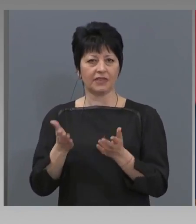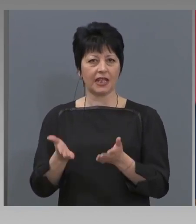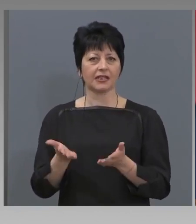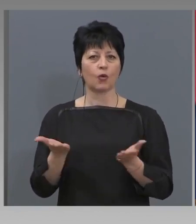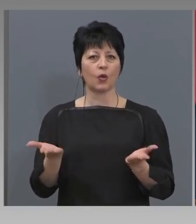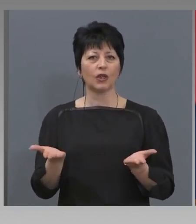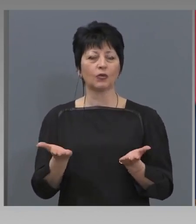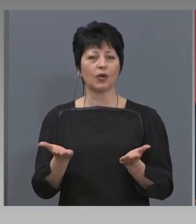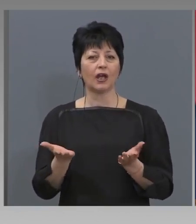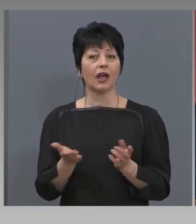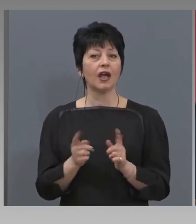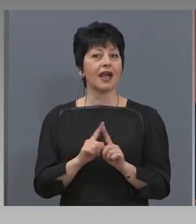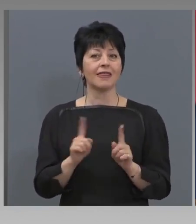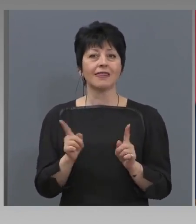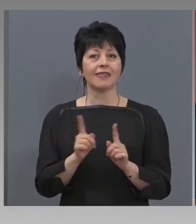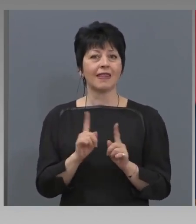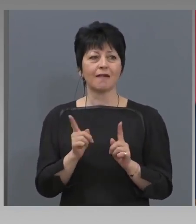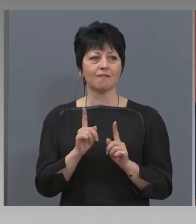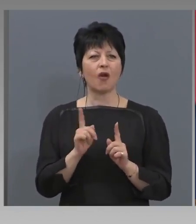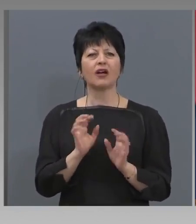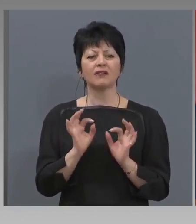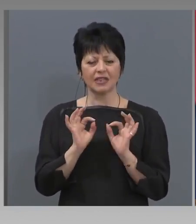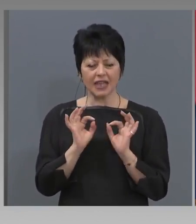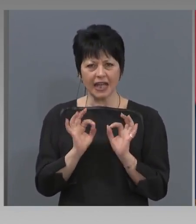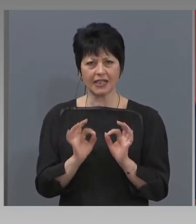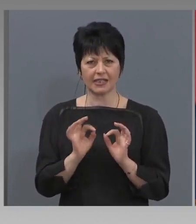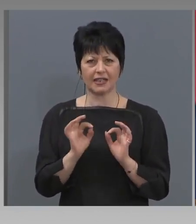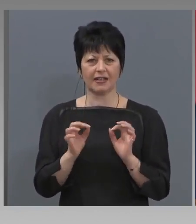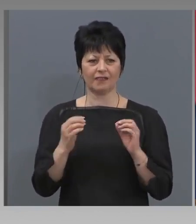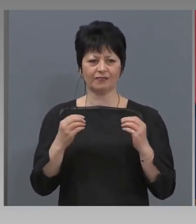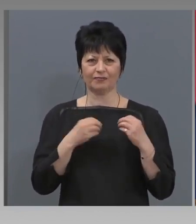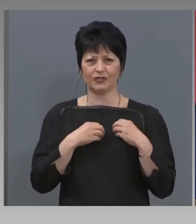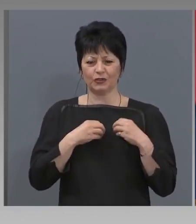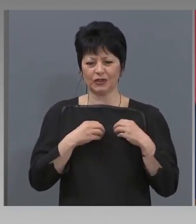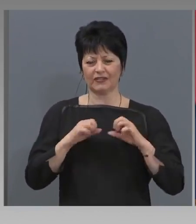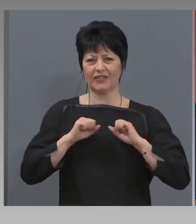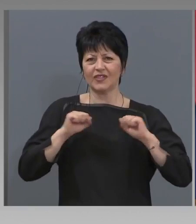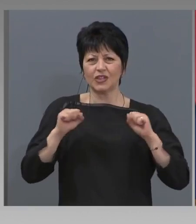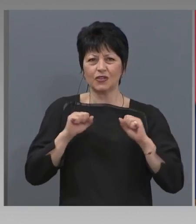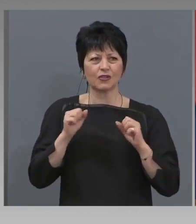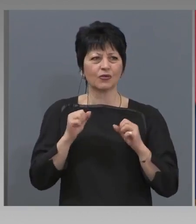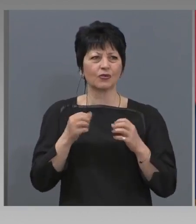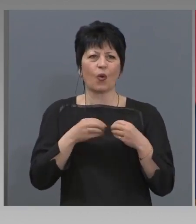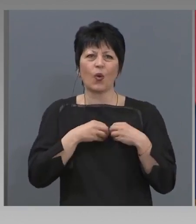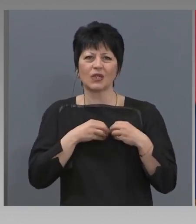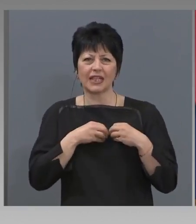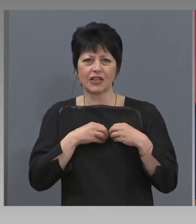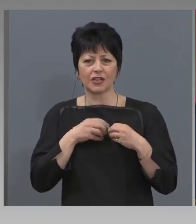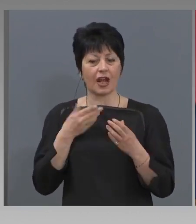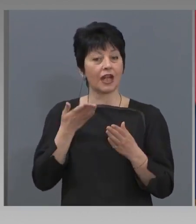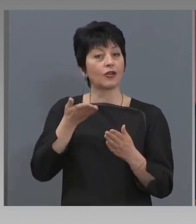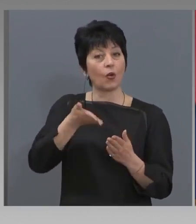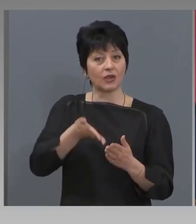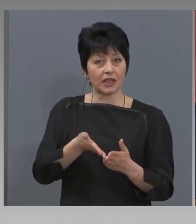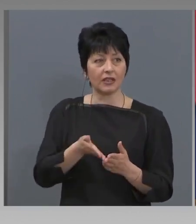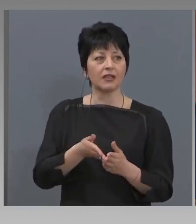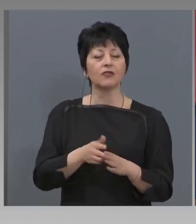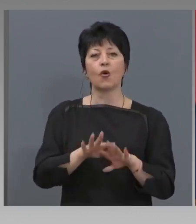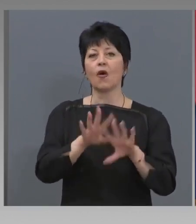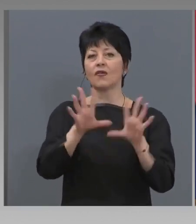не могат действително от физическото усещане на църква да отидат, всички останали може